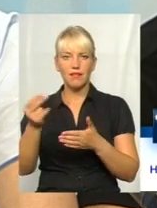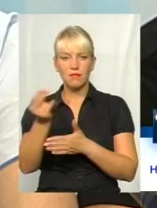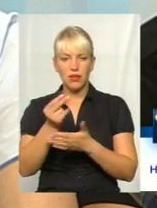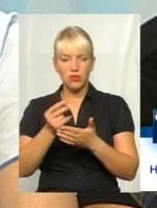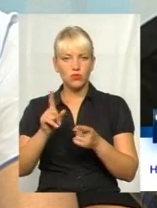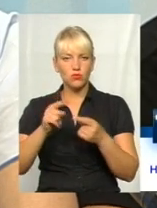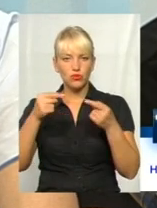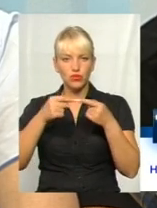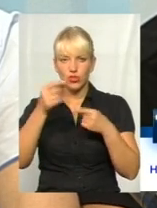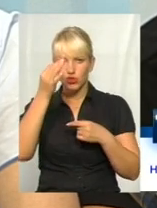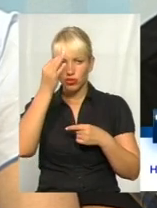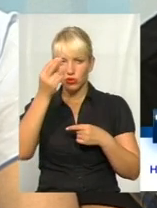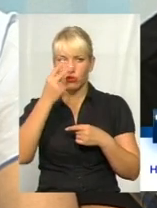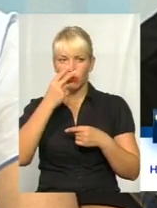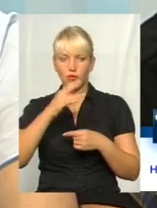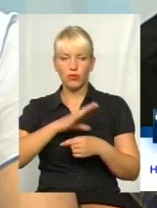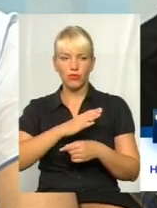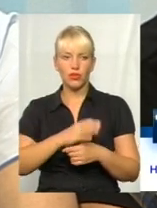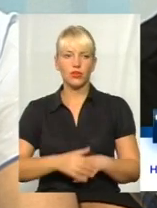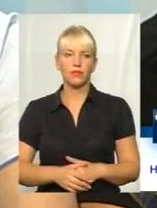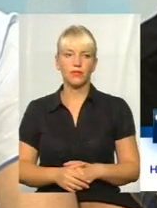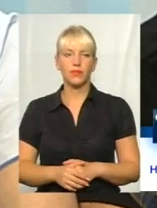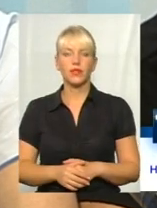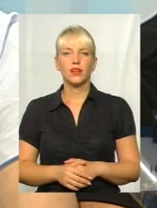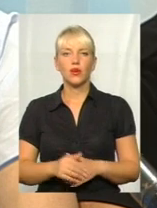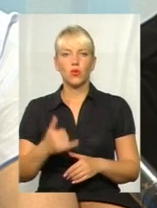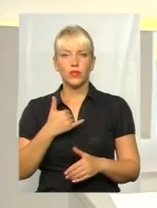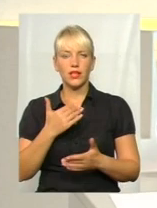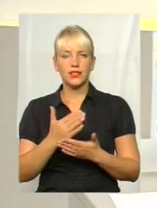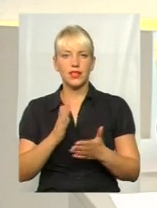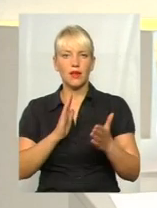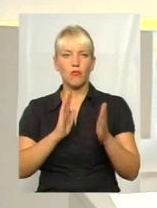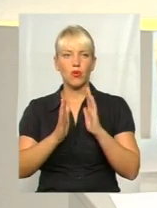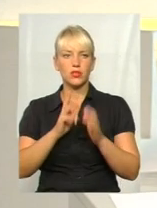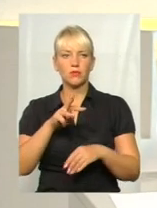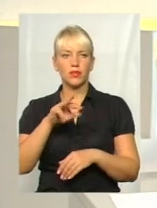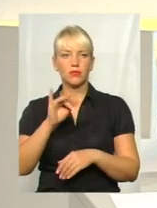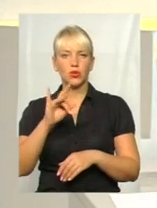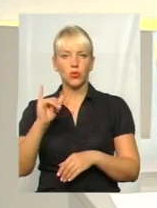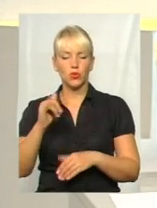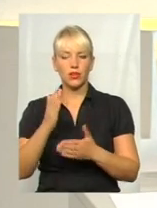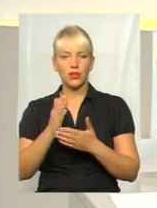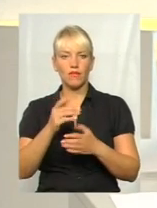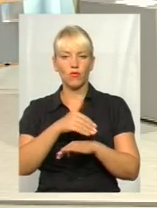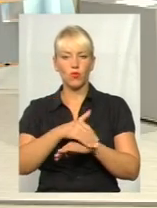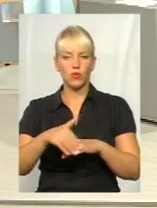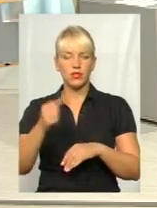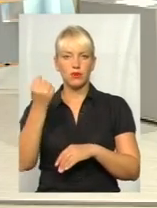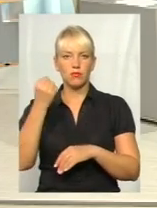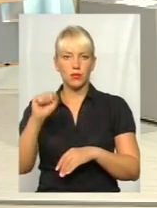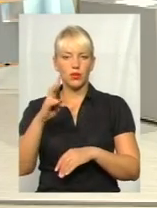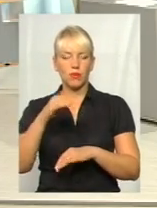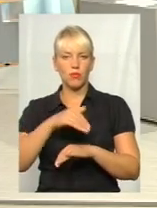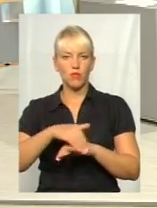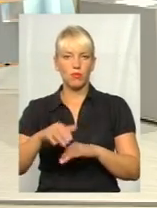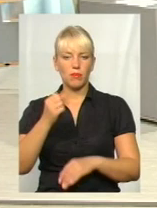чітко її видно. Ігор, вам перечити. Є в нас проспект Меру, є вулиця Перемоги. Там по вулиці